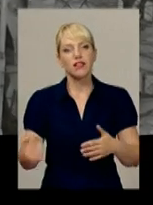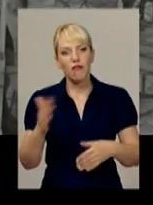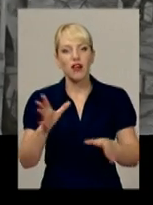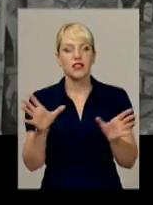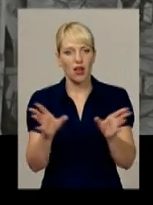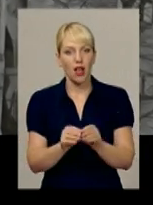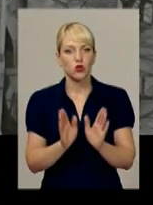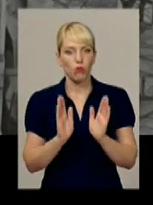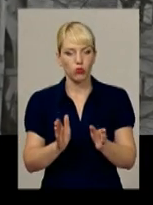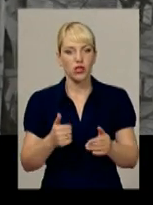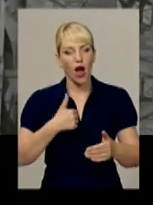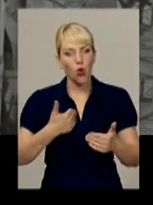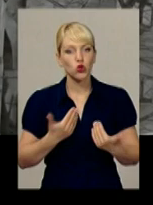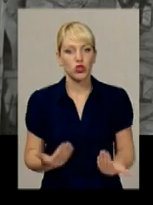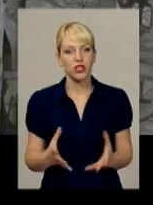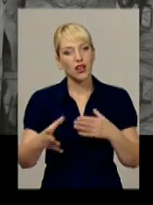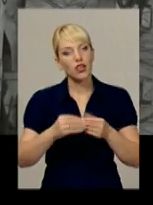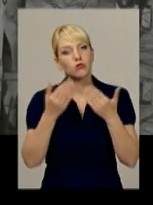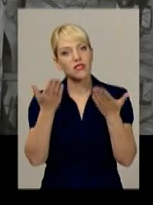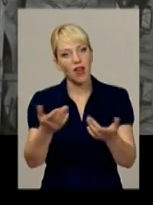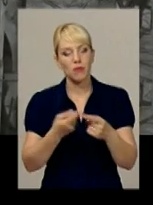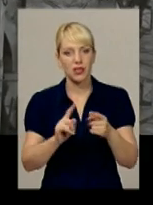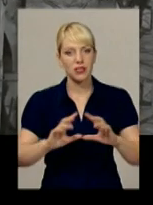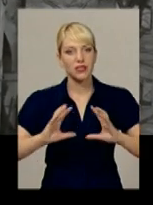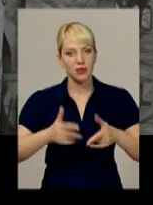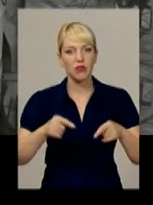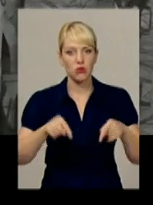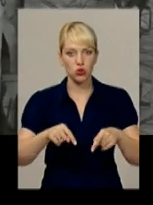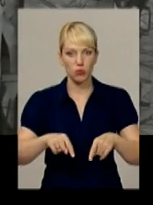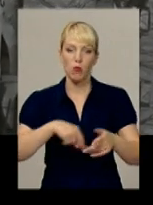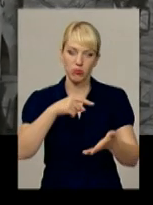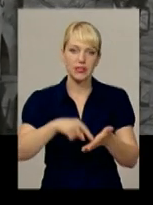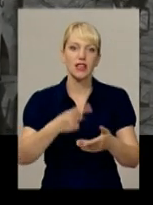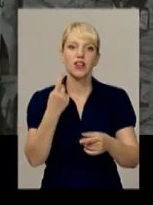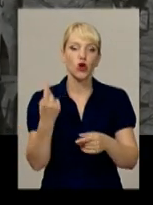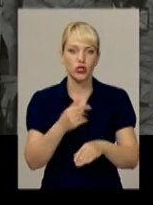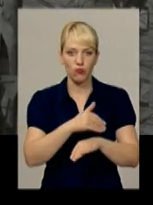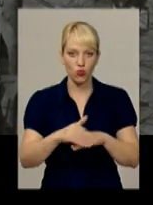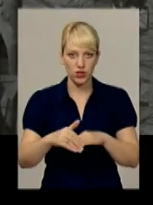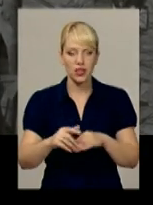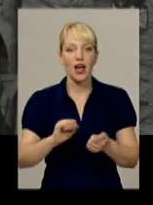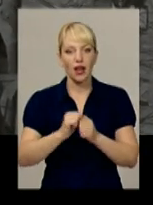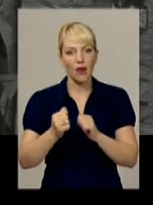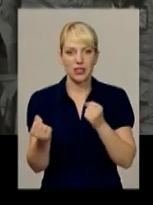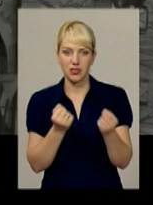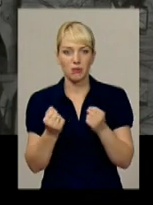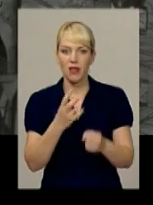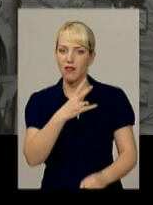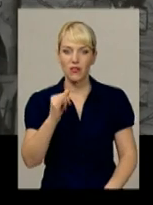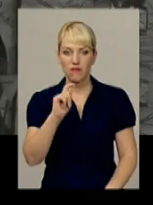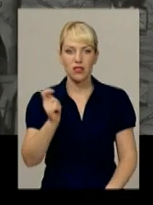бути разом, я хочу жити разом з вами на цій землі, в цьому місці, на одній вулиці. Кам'яне, стримаємось. Ні війні.